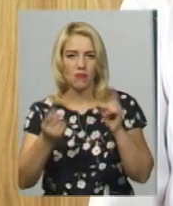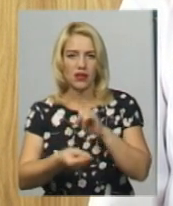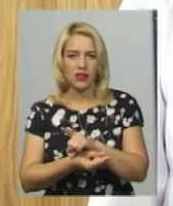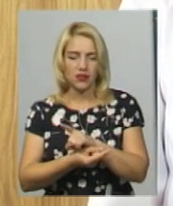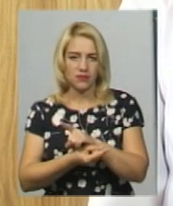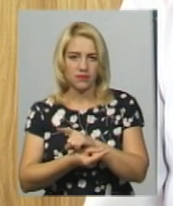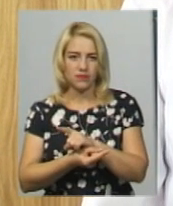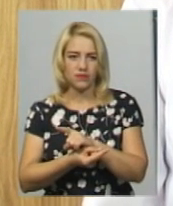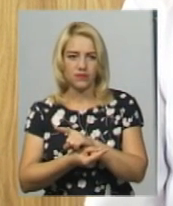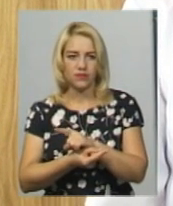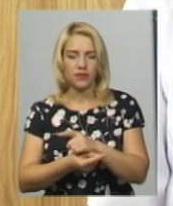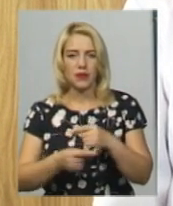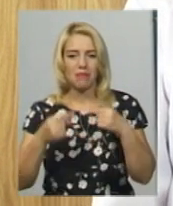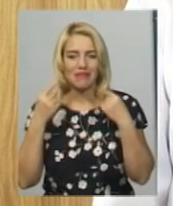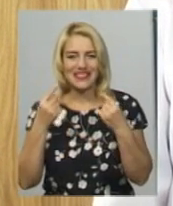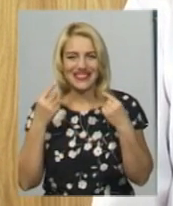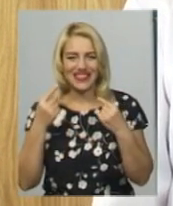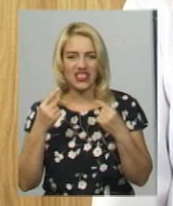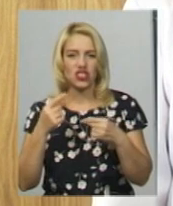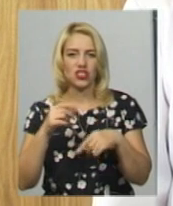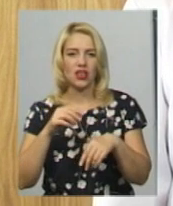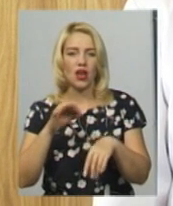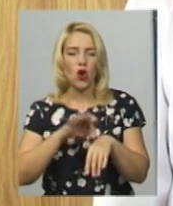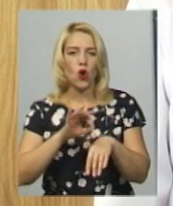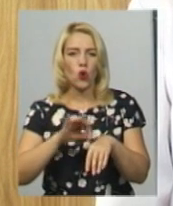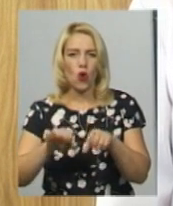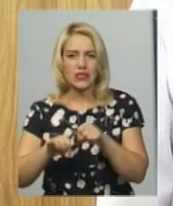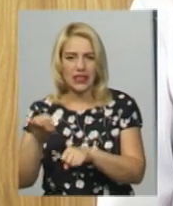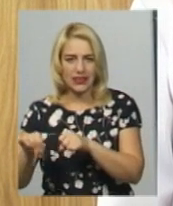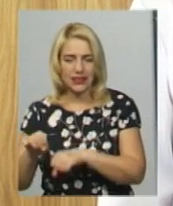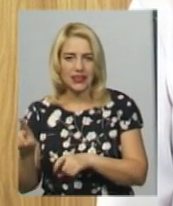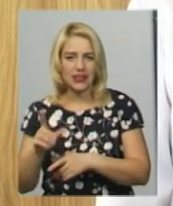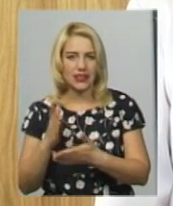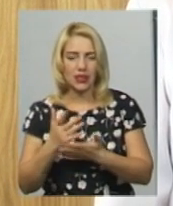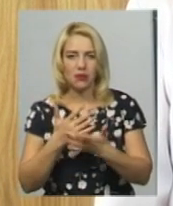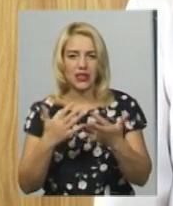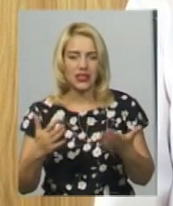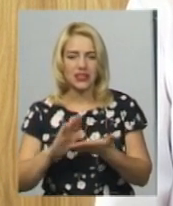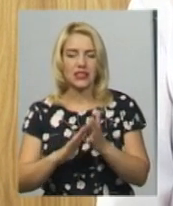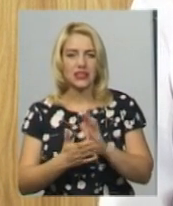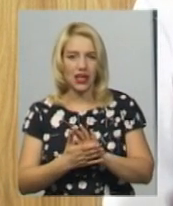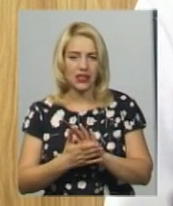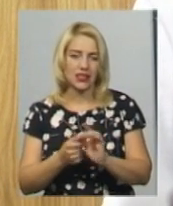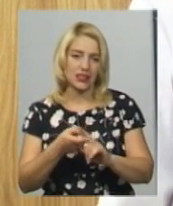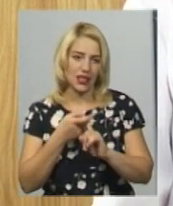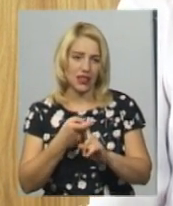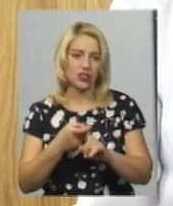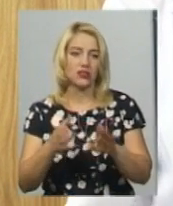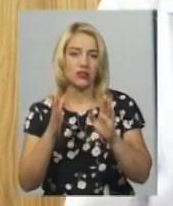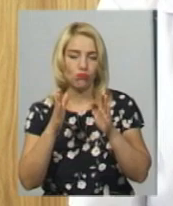психічні розлади, які є в осіб при різних станах залежності, вони будуть